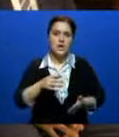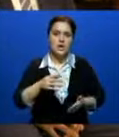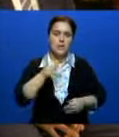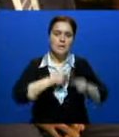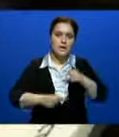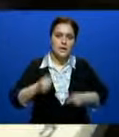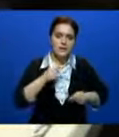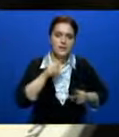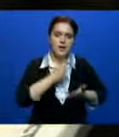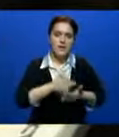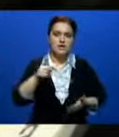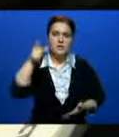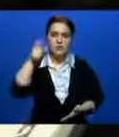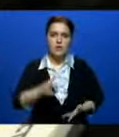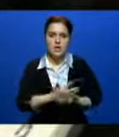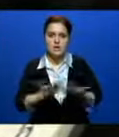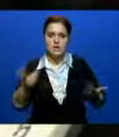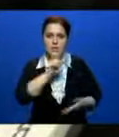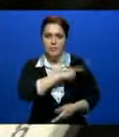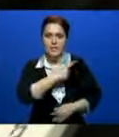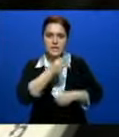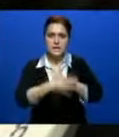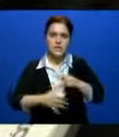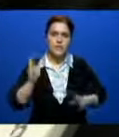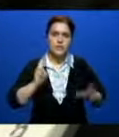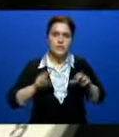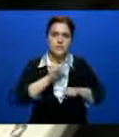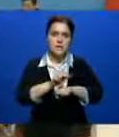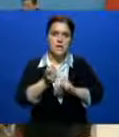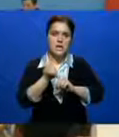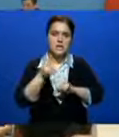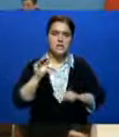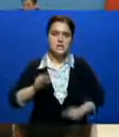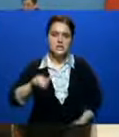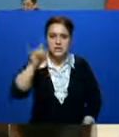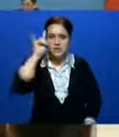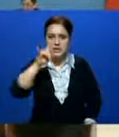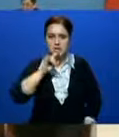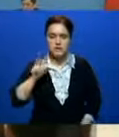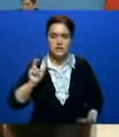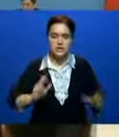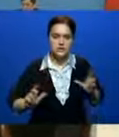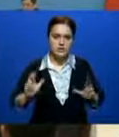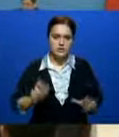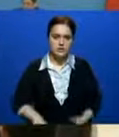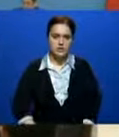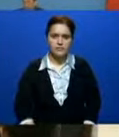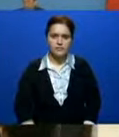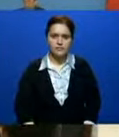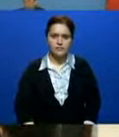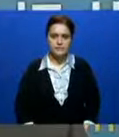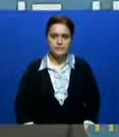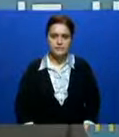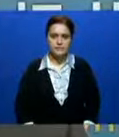предпринимателей, пациентов, в различных медицинских центрах, в вузах, обучается более 11 тысяч казахстанских студентов.